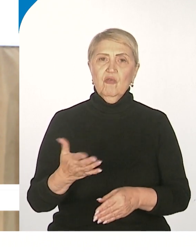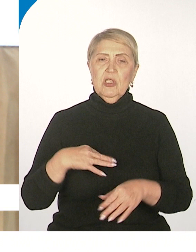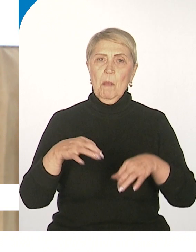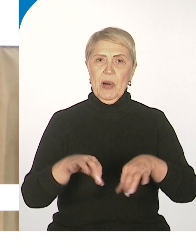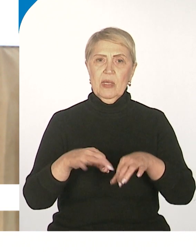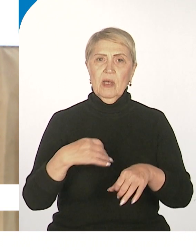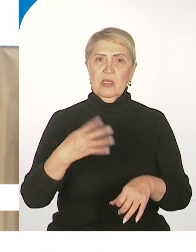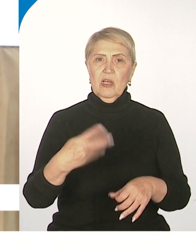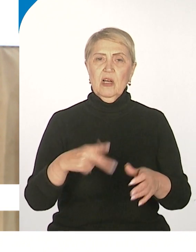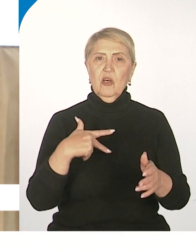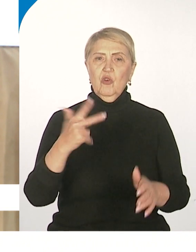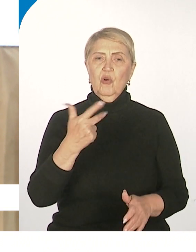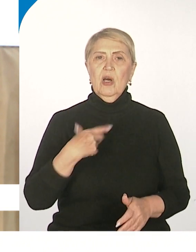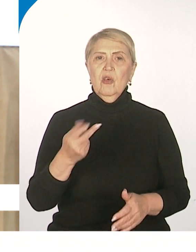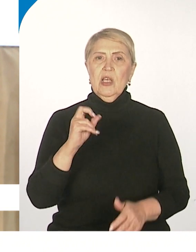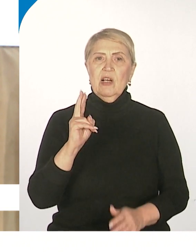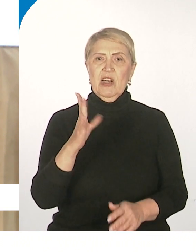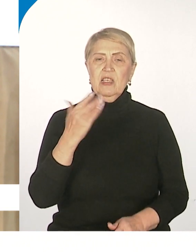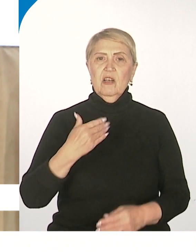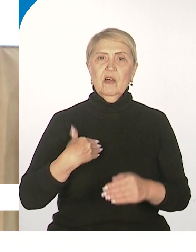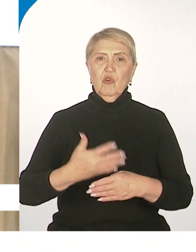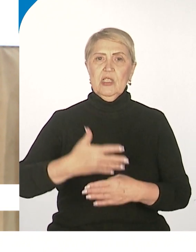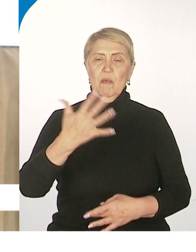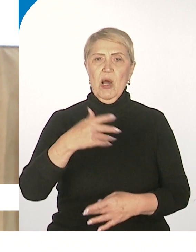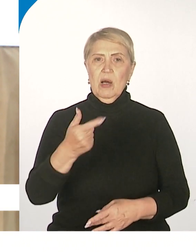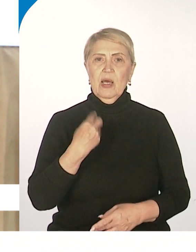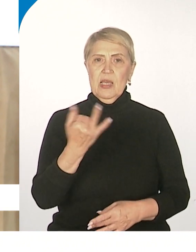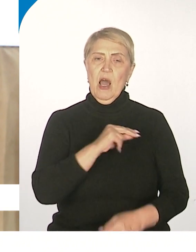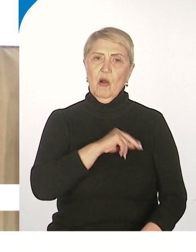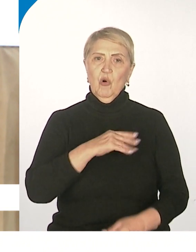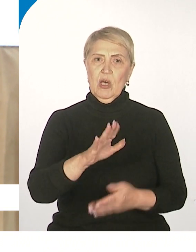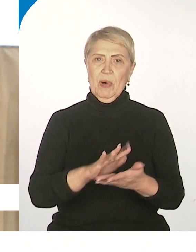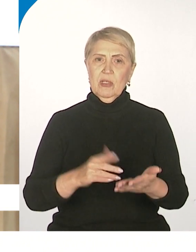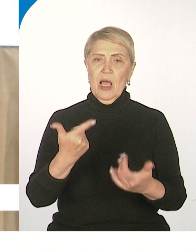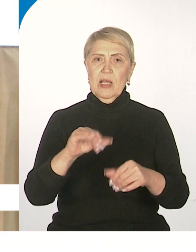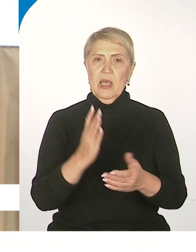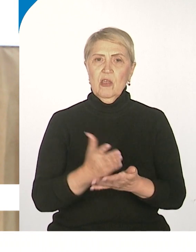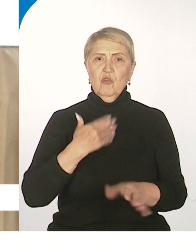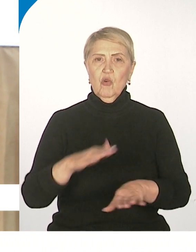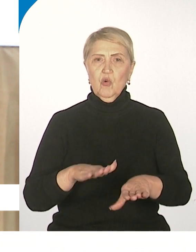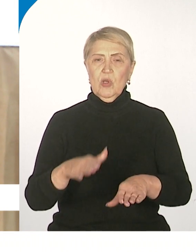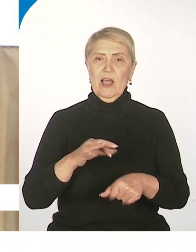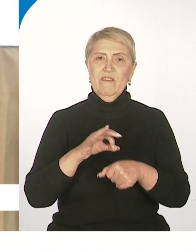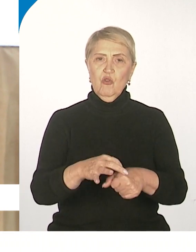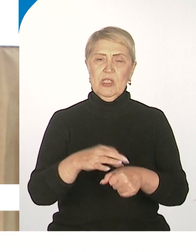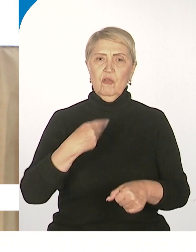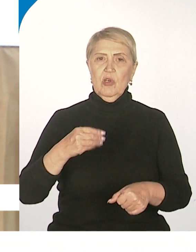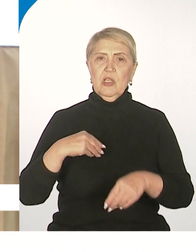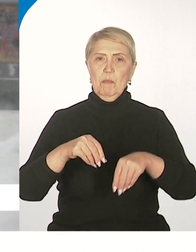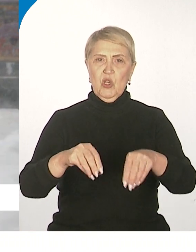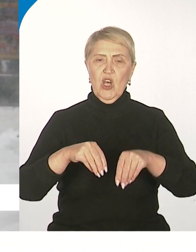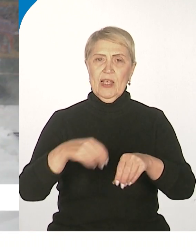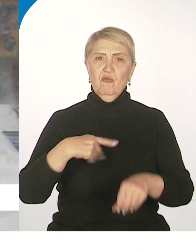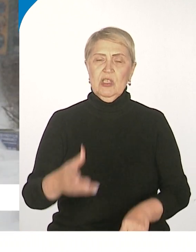многоквартирных домах. Работа продолжается. Там, где образовалась скользкость и налить, ведется работа по посыпке песчаной-соляной